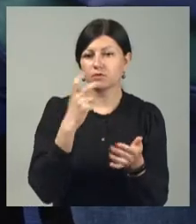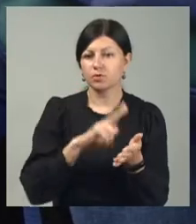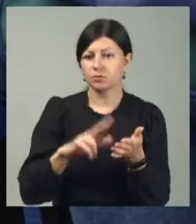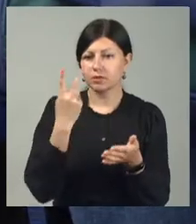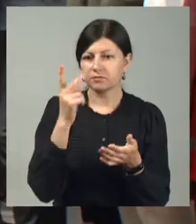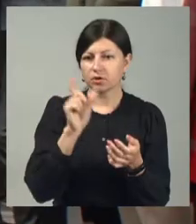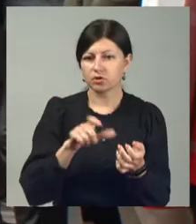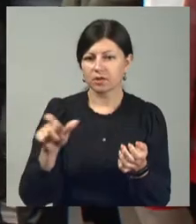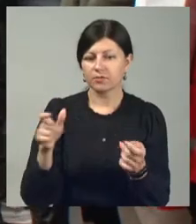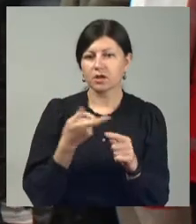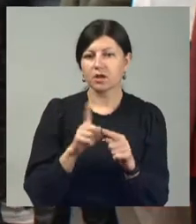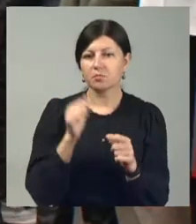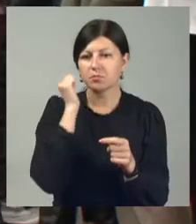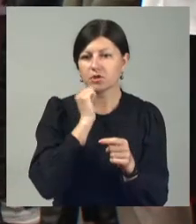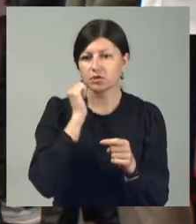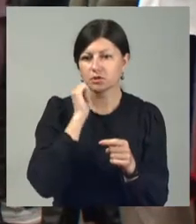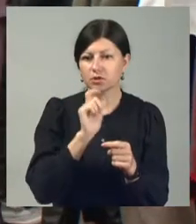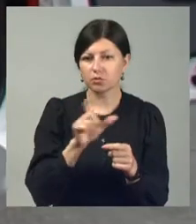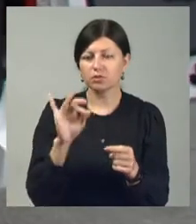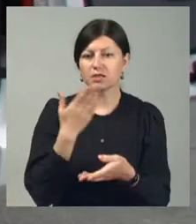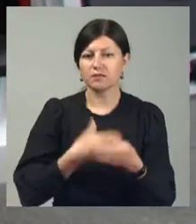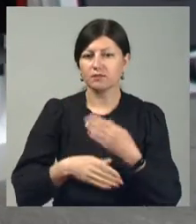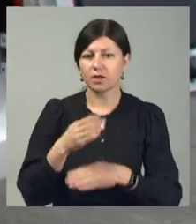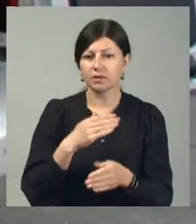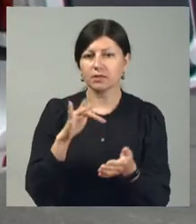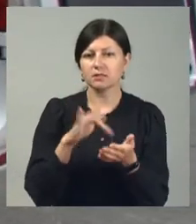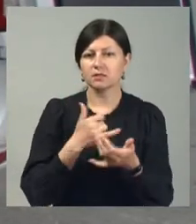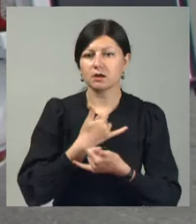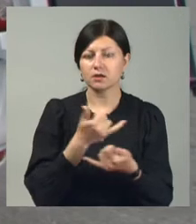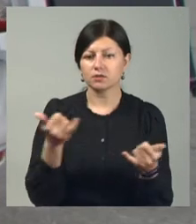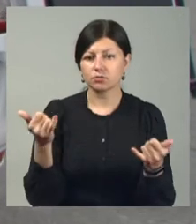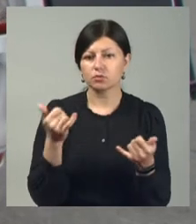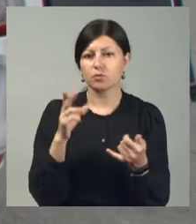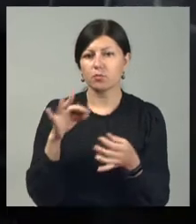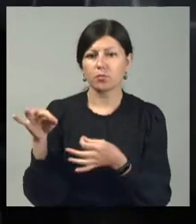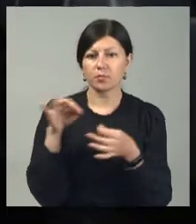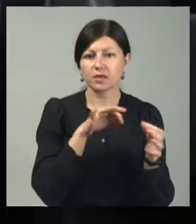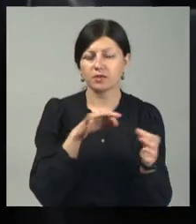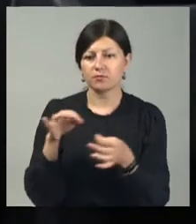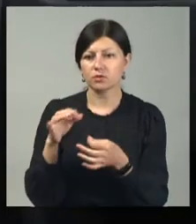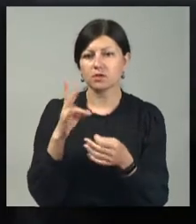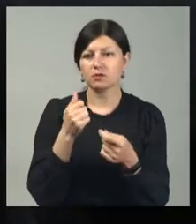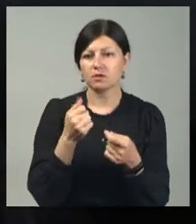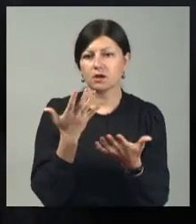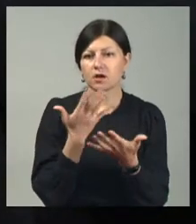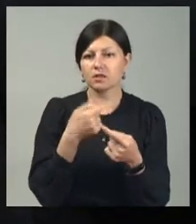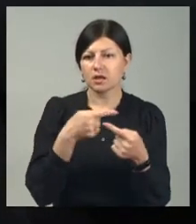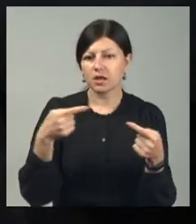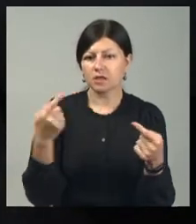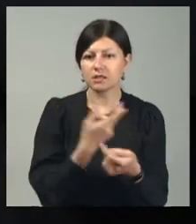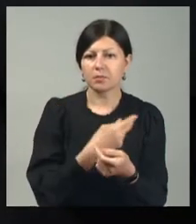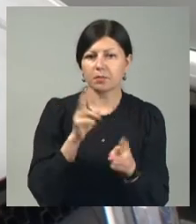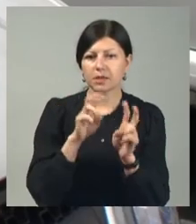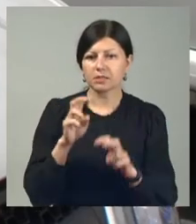человека. Это в основном пожилые люди и инвалиды. Центр оказывает услуги по перевозке пациентов на процедуру гемодиализа в